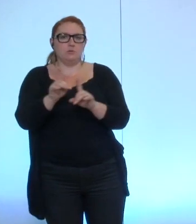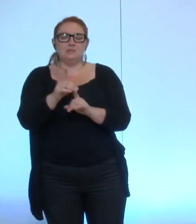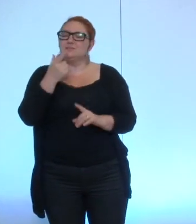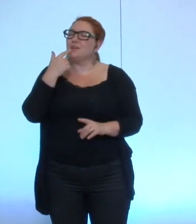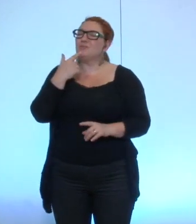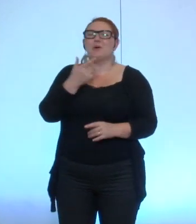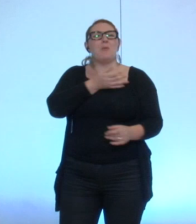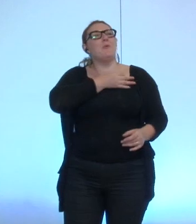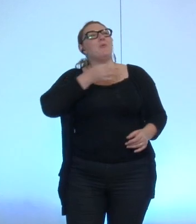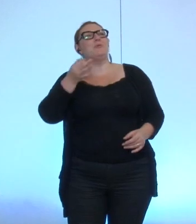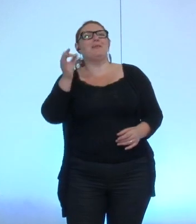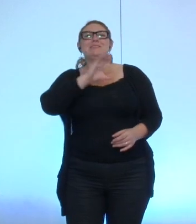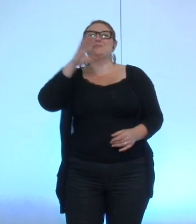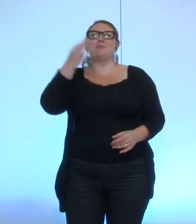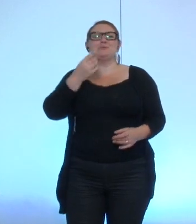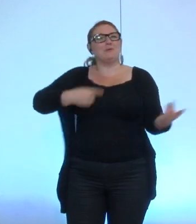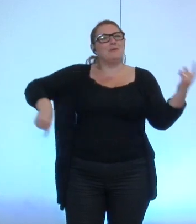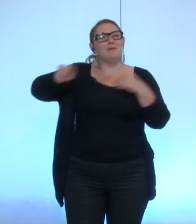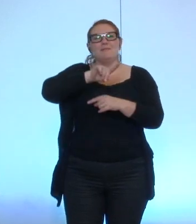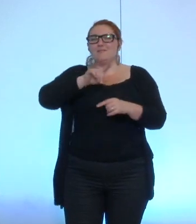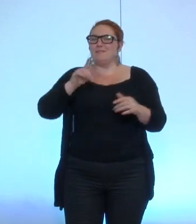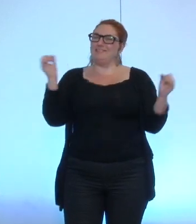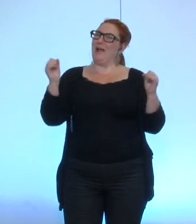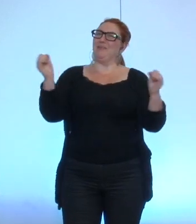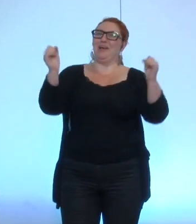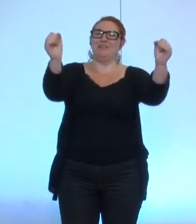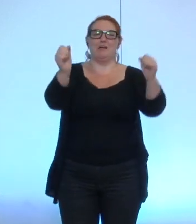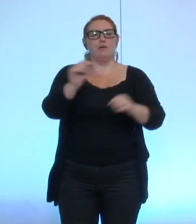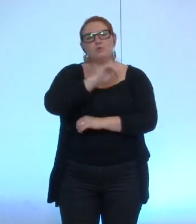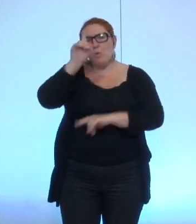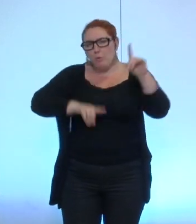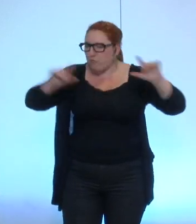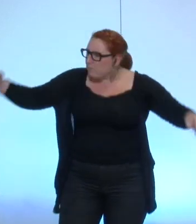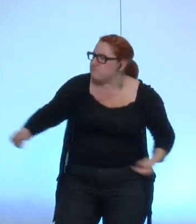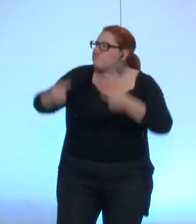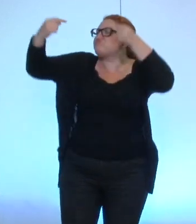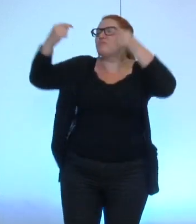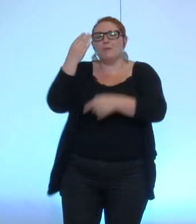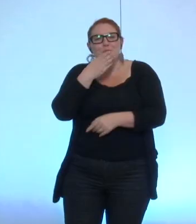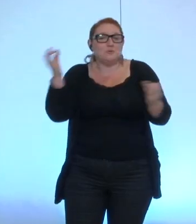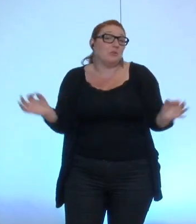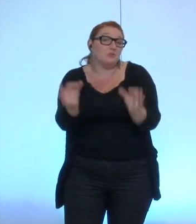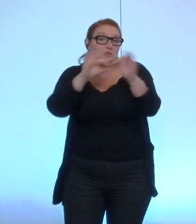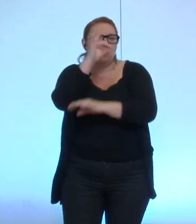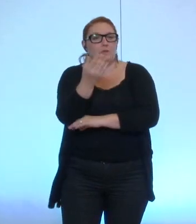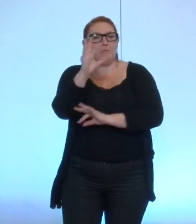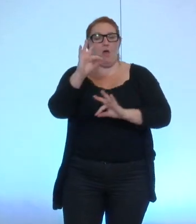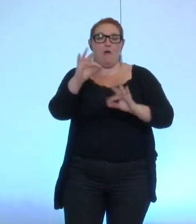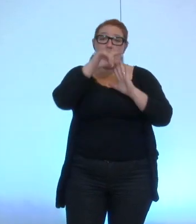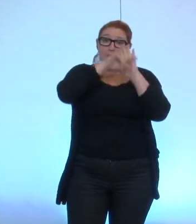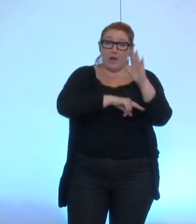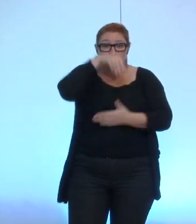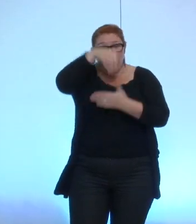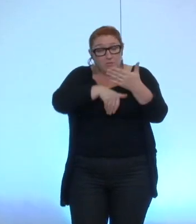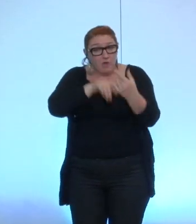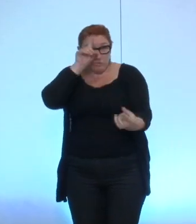consensuel il faut aussi s'en pailler de temps en temps mais je crois que sur la question d'un règlement intérieur on peut avancer et il